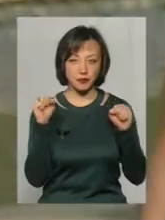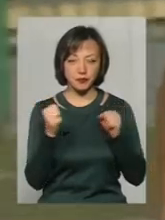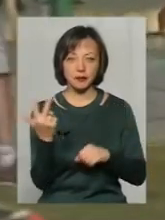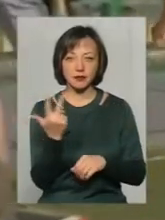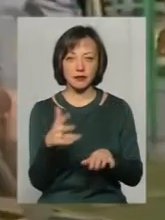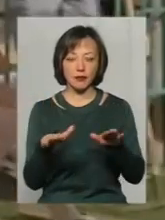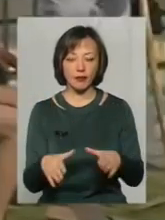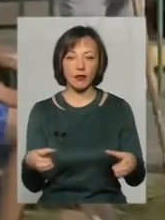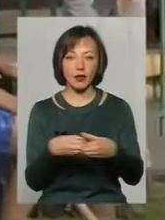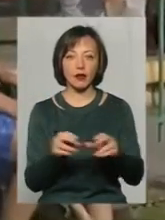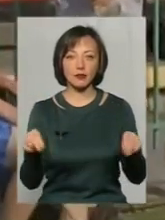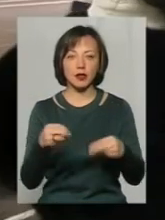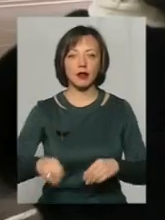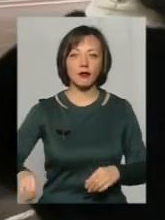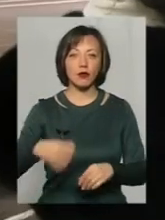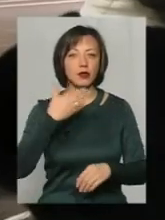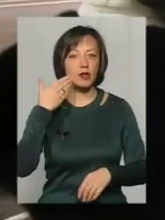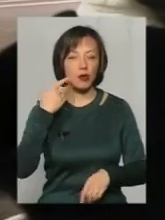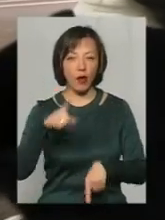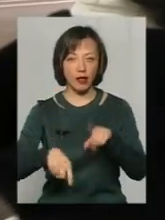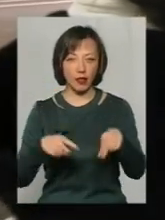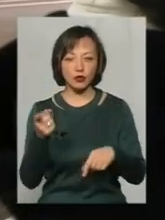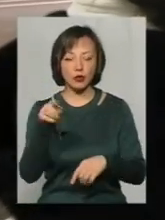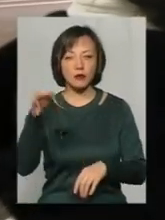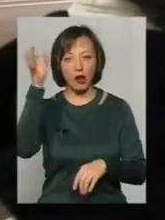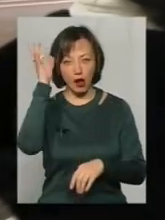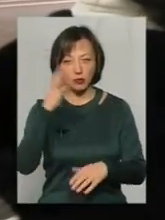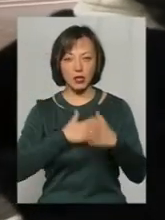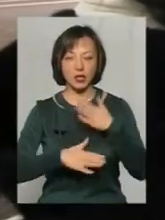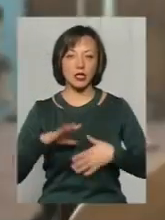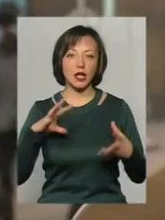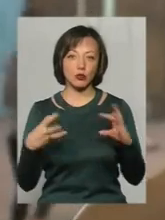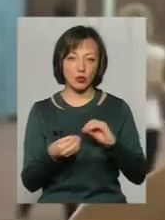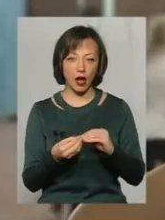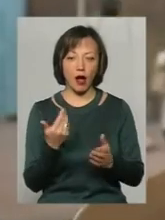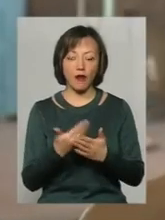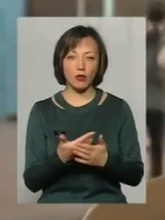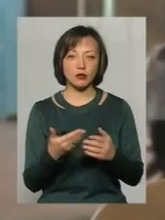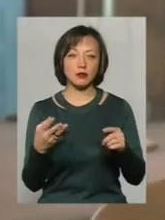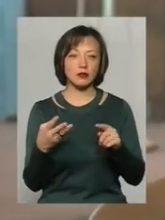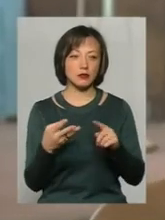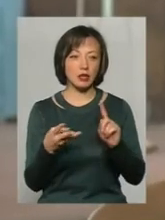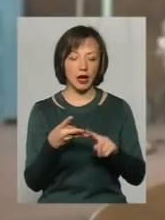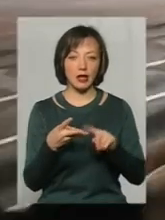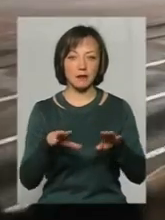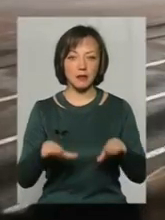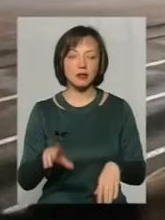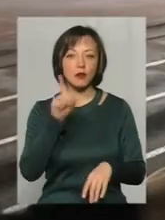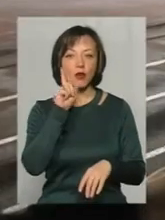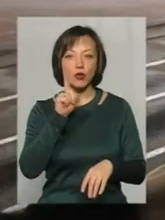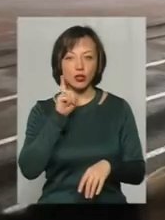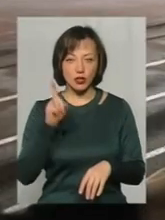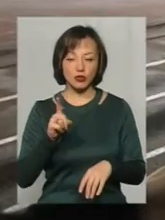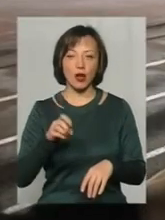на командному чемпіонаті Європи з легкої атлетики. Тоді, пригадує, зраділа результату. А от бронза молодіжної континентальної першості